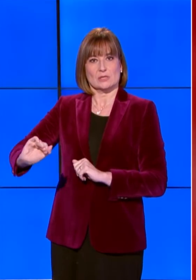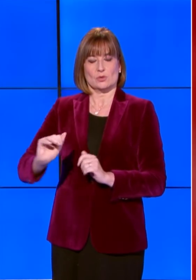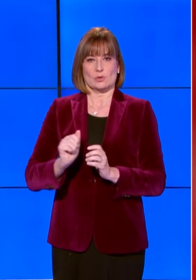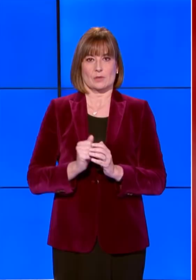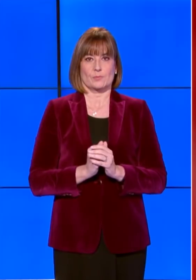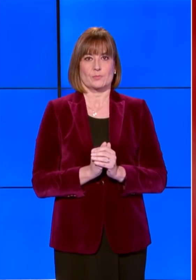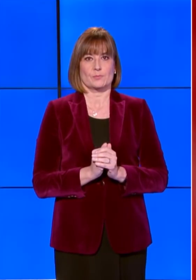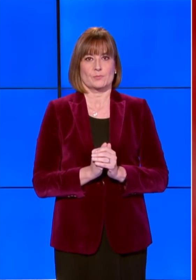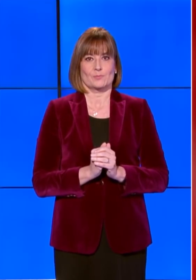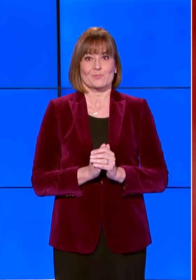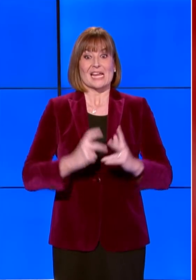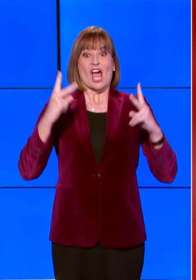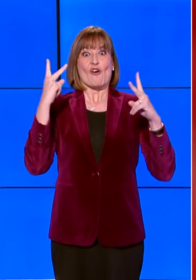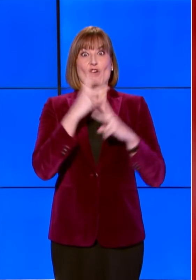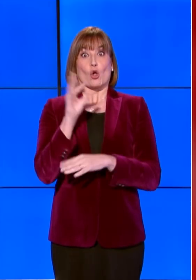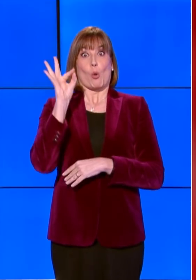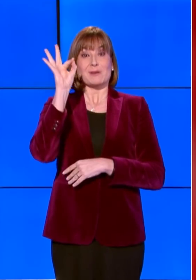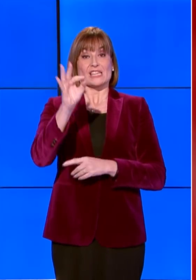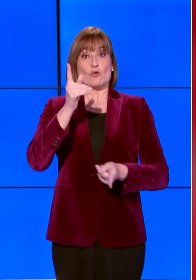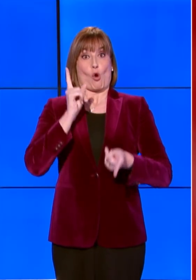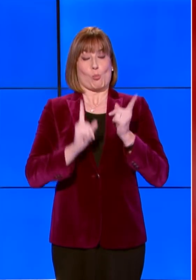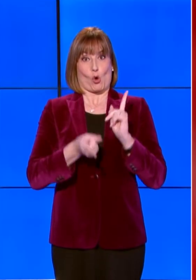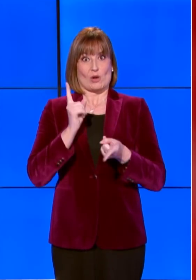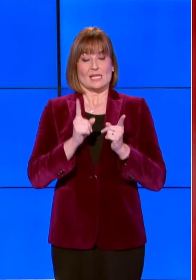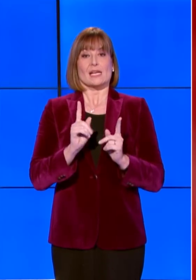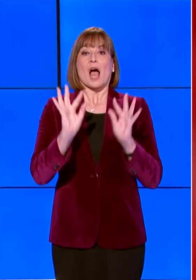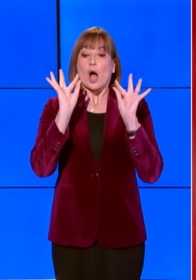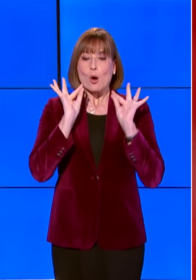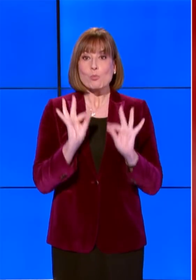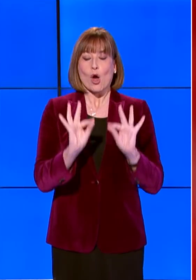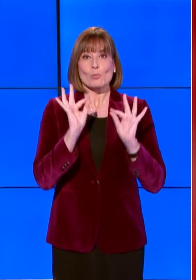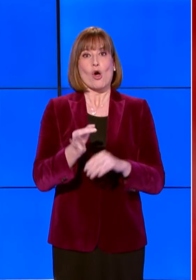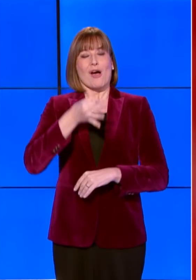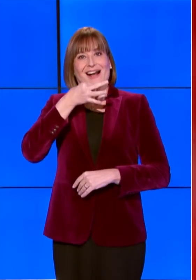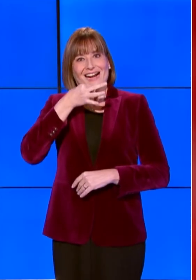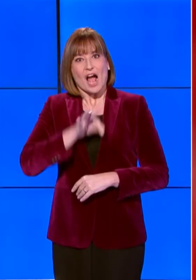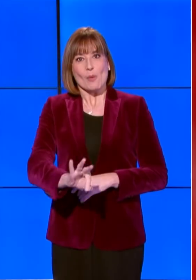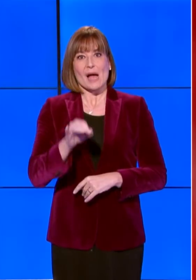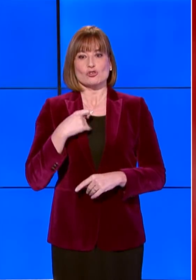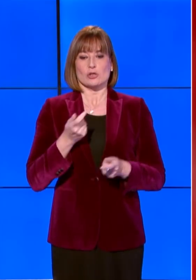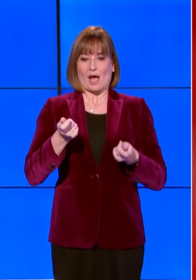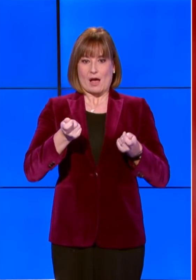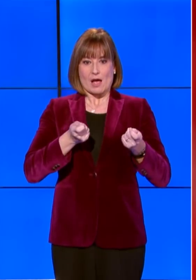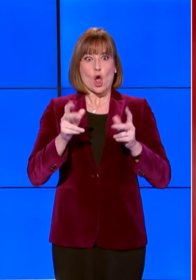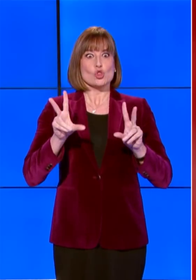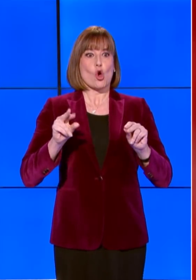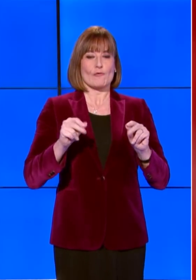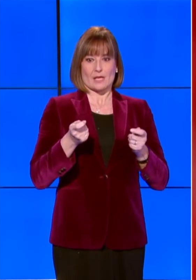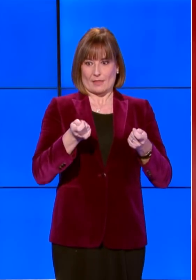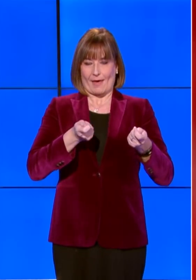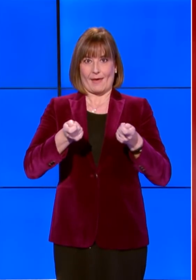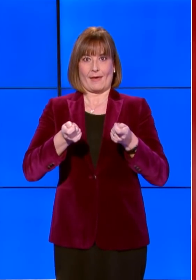L'autentica missione della politica consiste proprio nella capacità di misurarsi con queste novità,